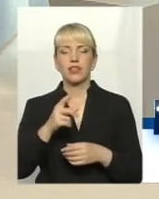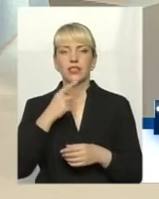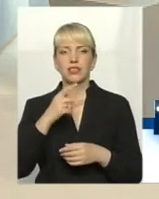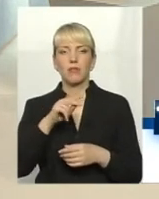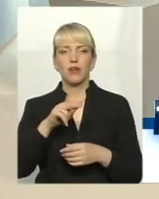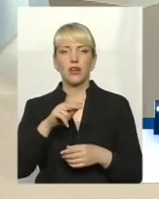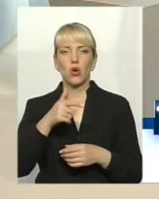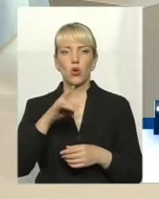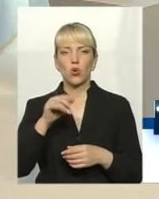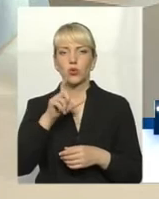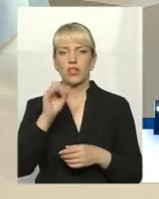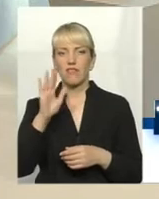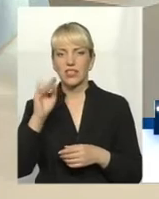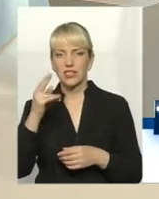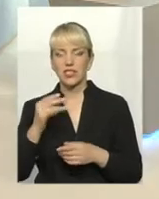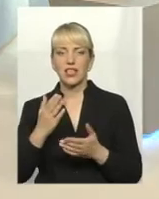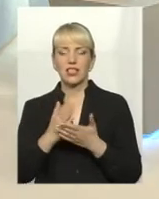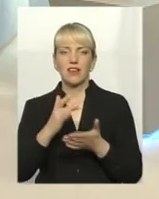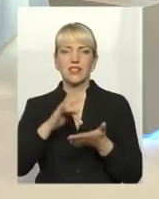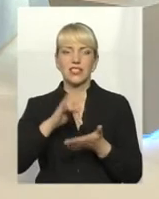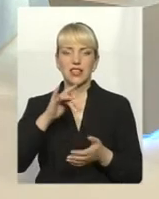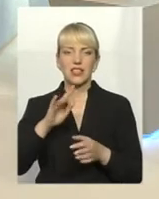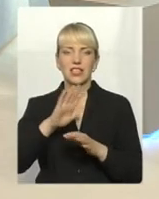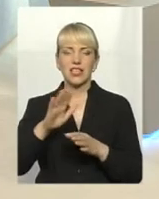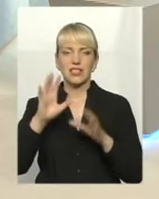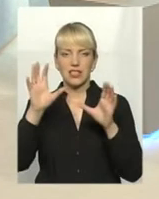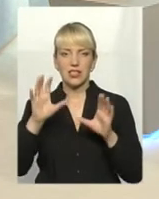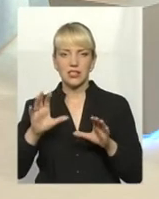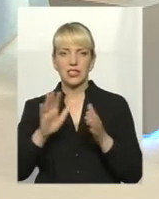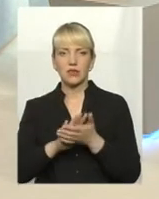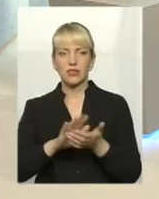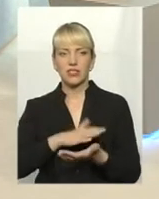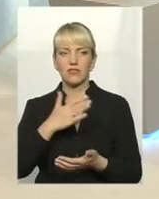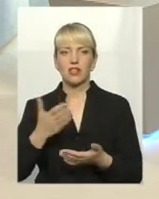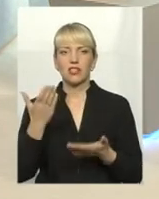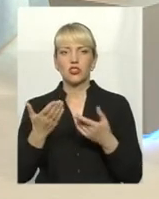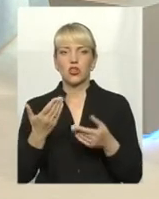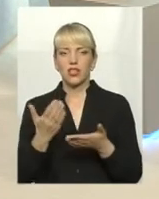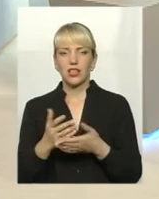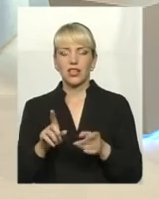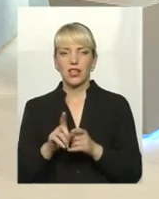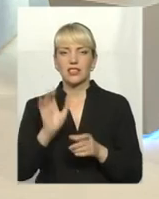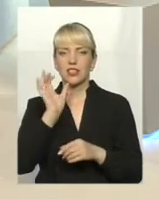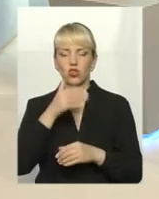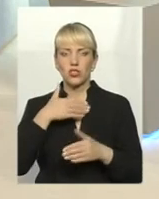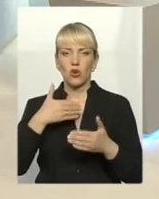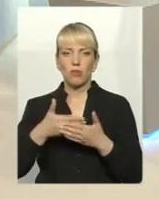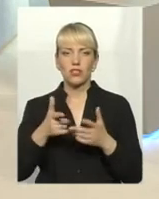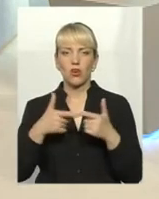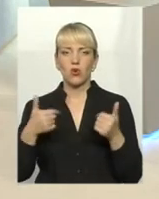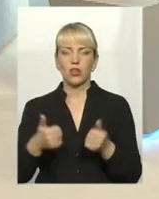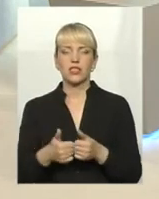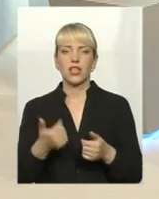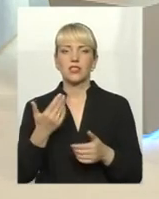те, що в Грузевіці у нас є центри села Несенціонованої Сміттєзвалащі. Якщо там є така серйозна громадська організація, і він питає